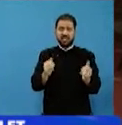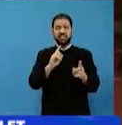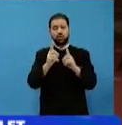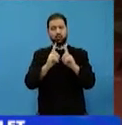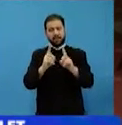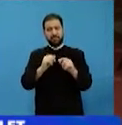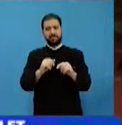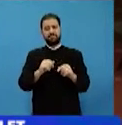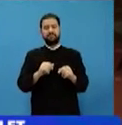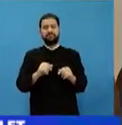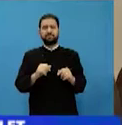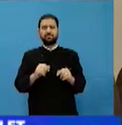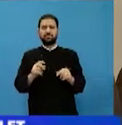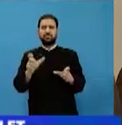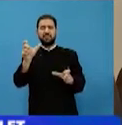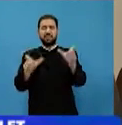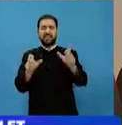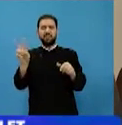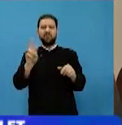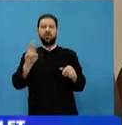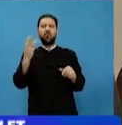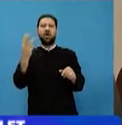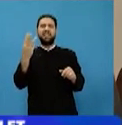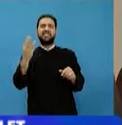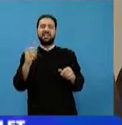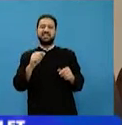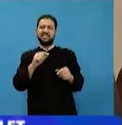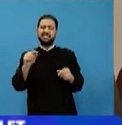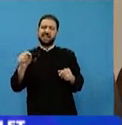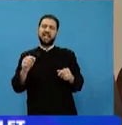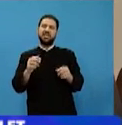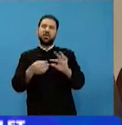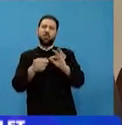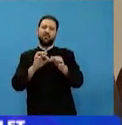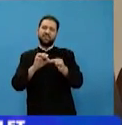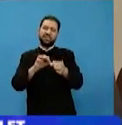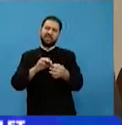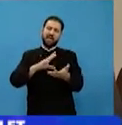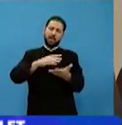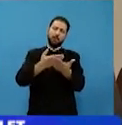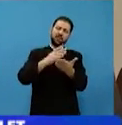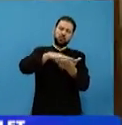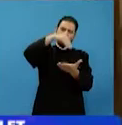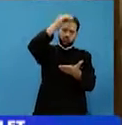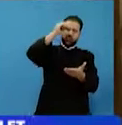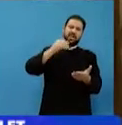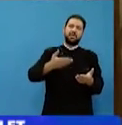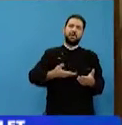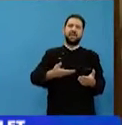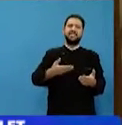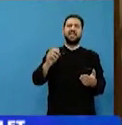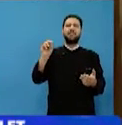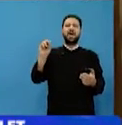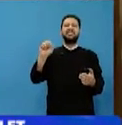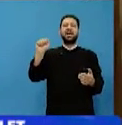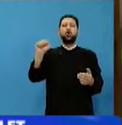despre volumul al treilea din seria de cuvinte duhovnicești Sfântul Cuvios Paesia Gheoritul, volume editate